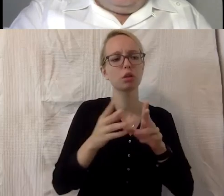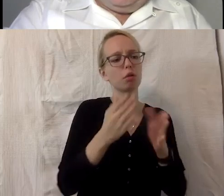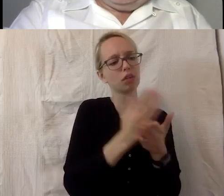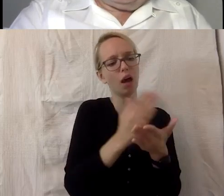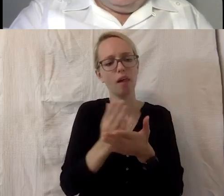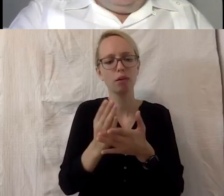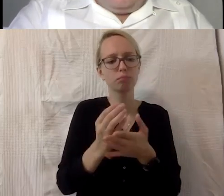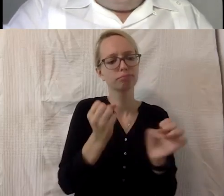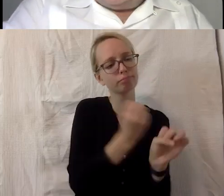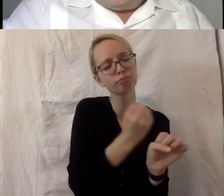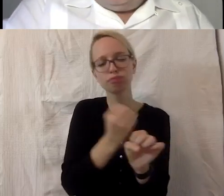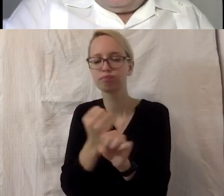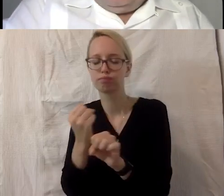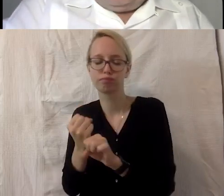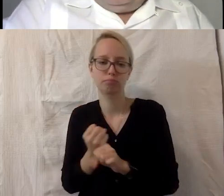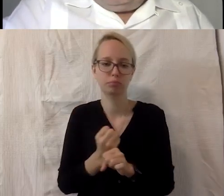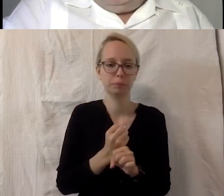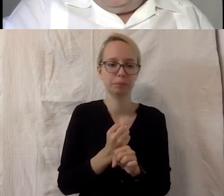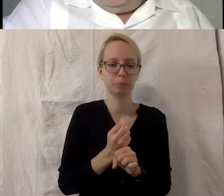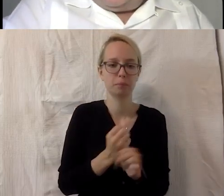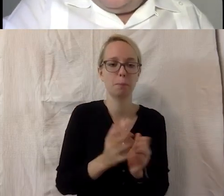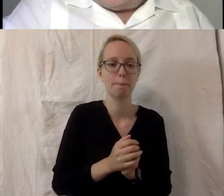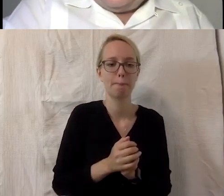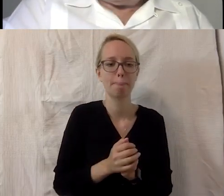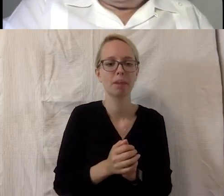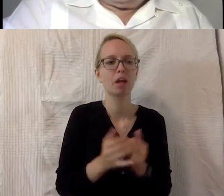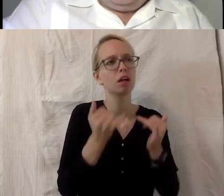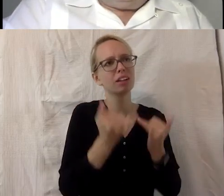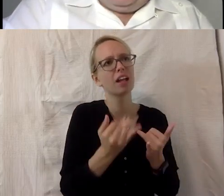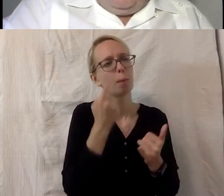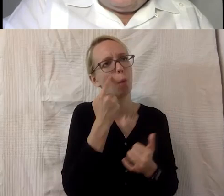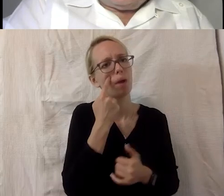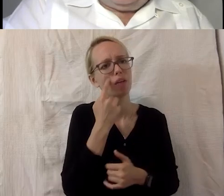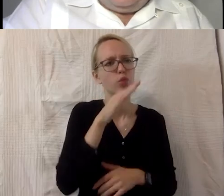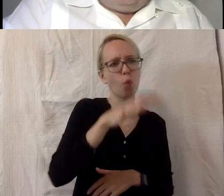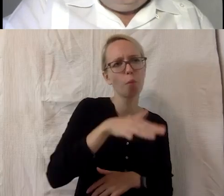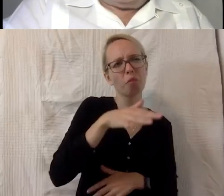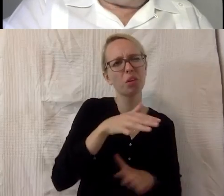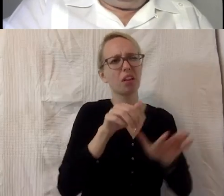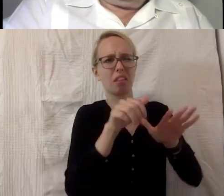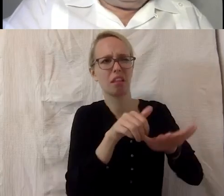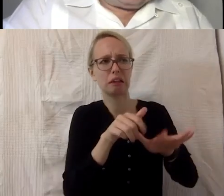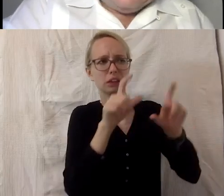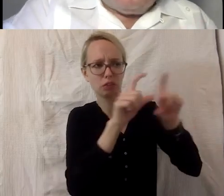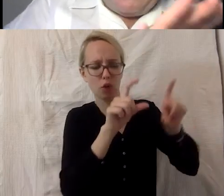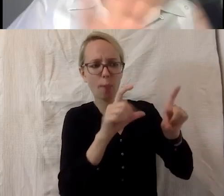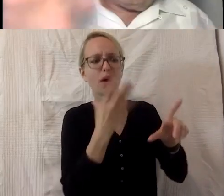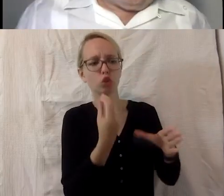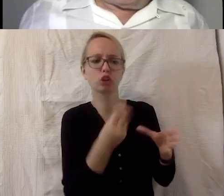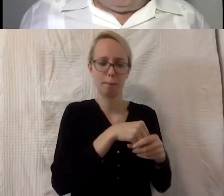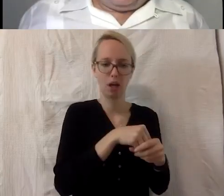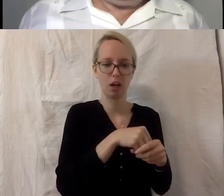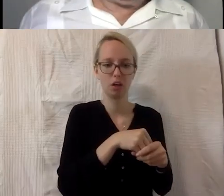aufgearbeitet. Wir haben jetzt also 15 oder 16 Piloten, die also mitmachen wollen, ganz